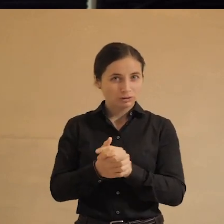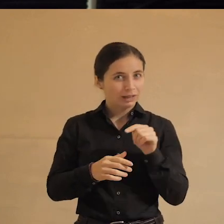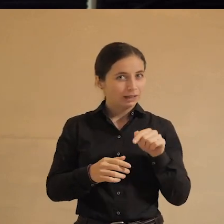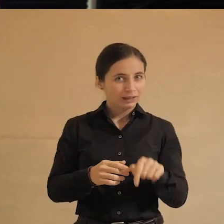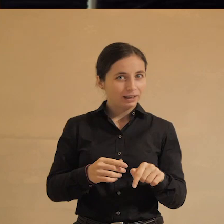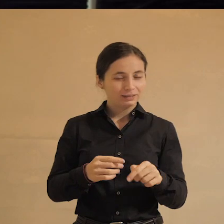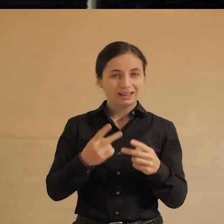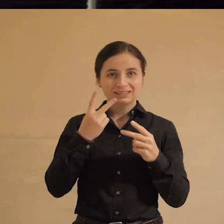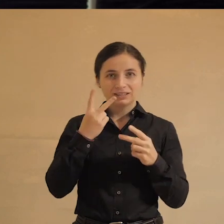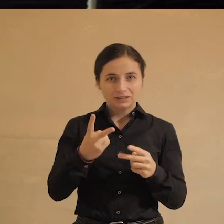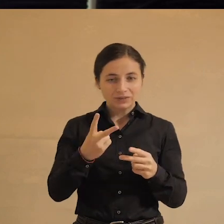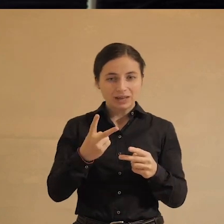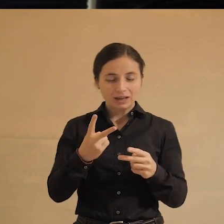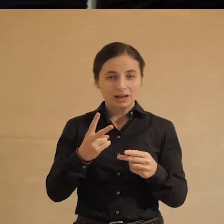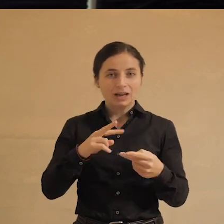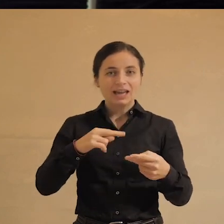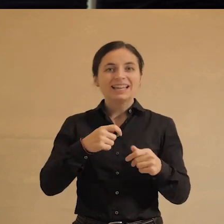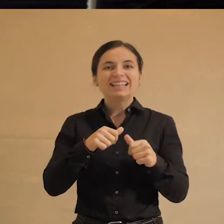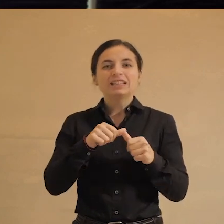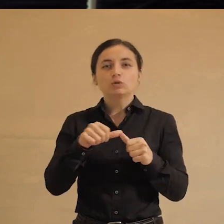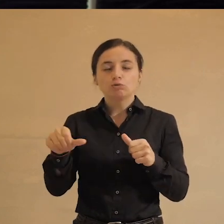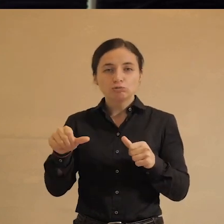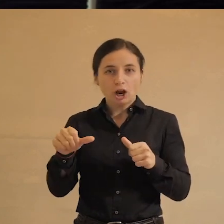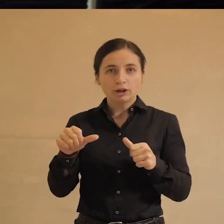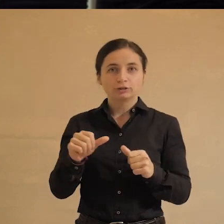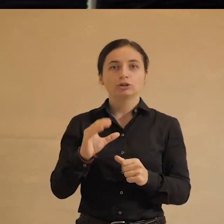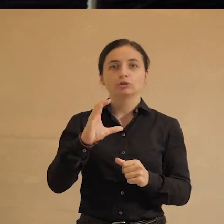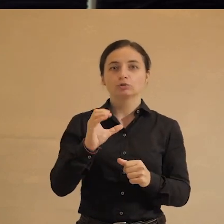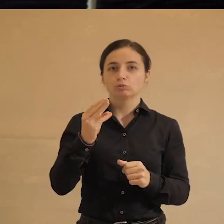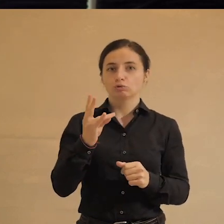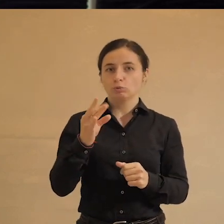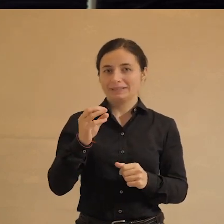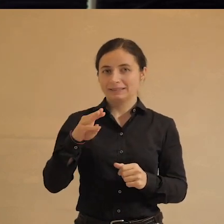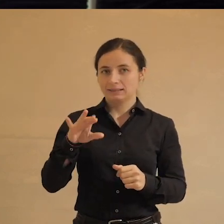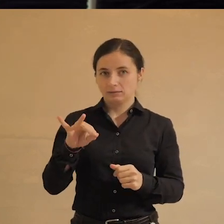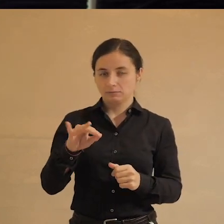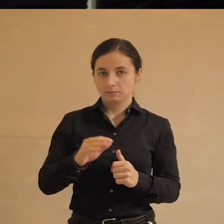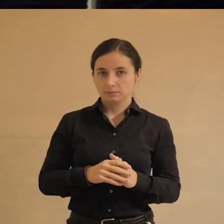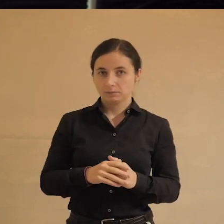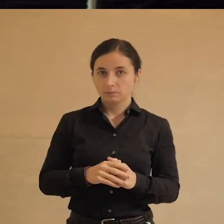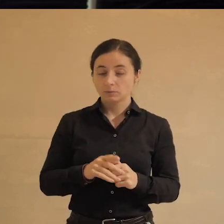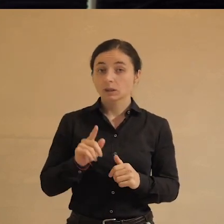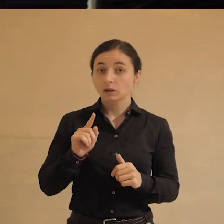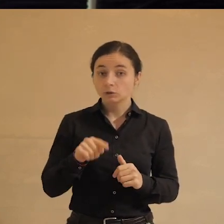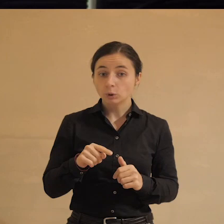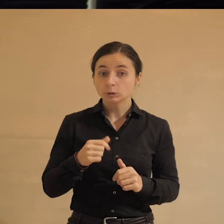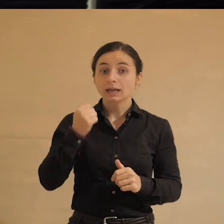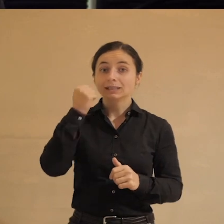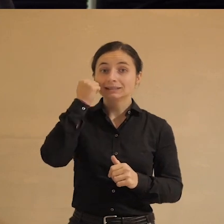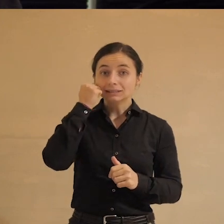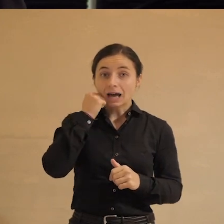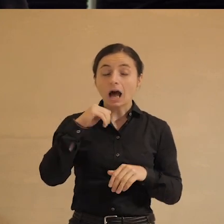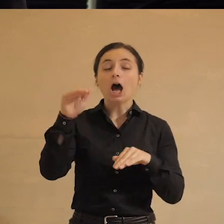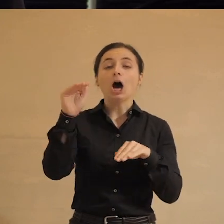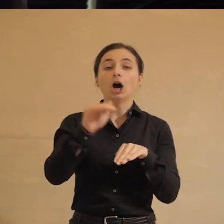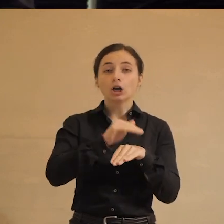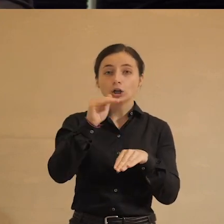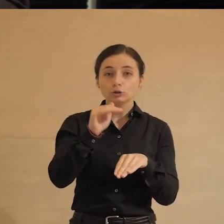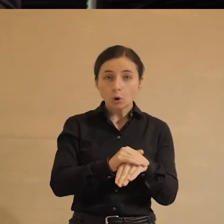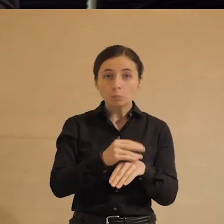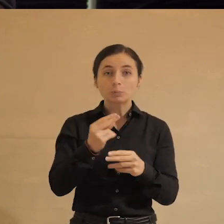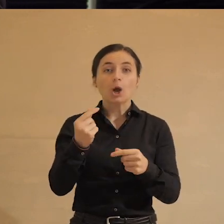вовсе не две взаимоисключающие социальные сущности. То есть старая добрая, так сказать,